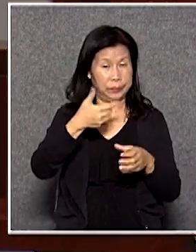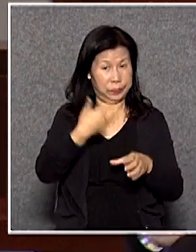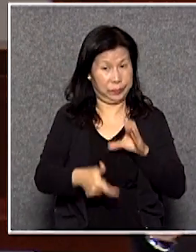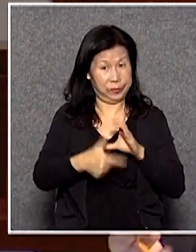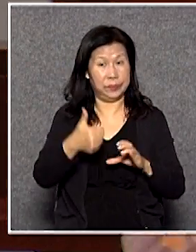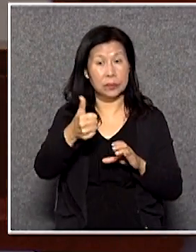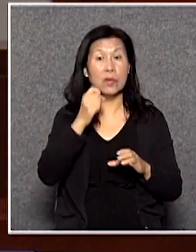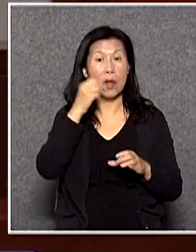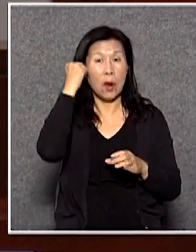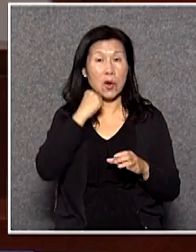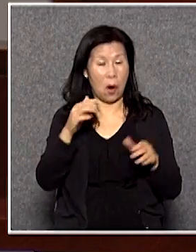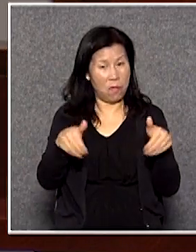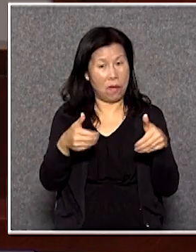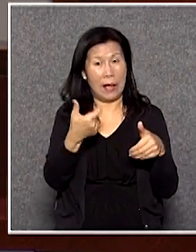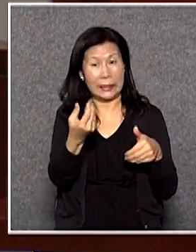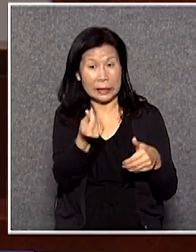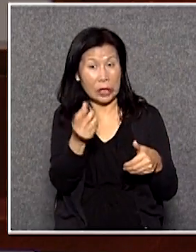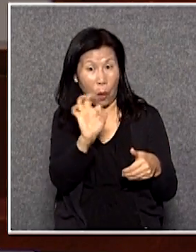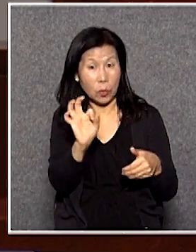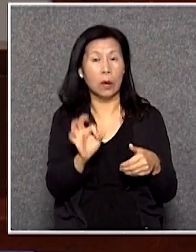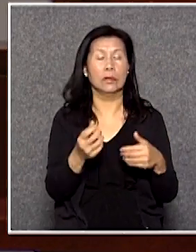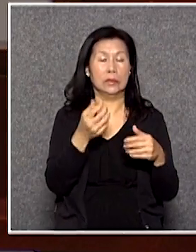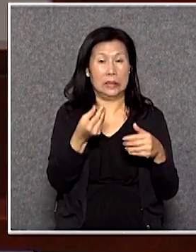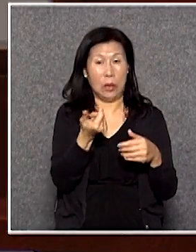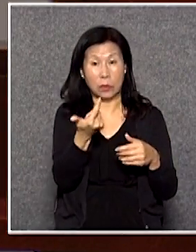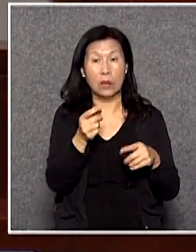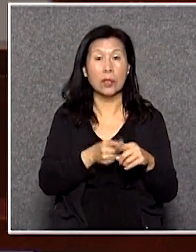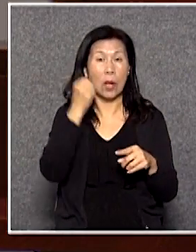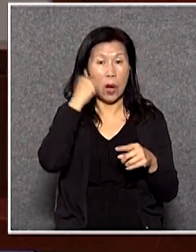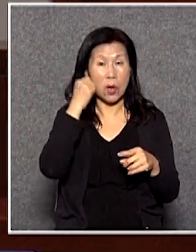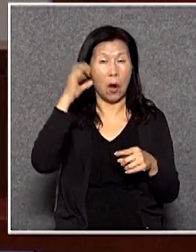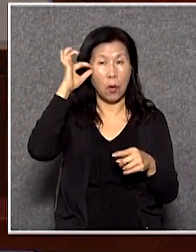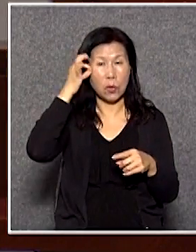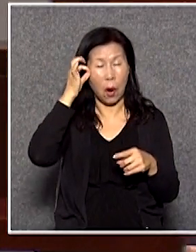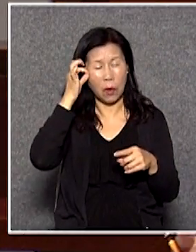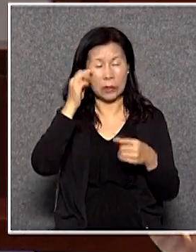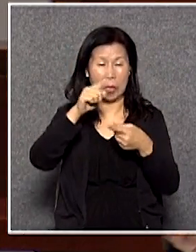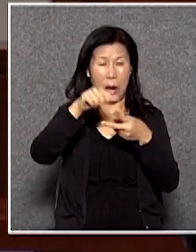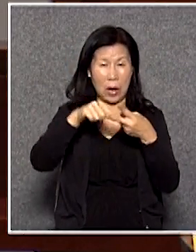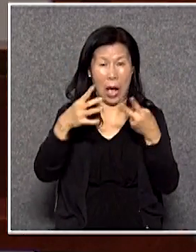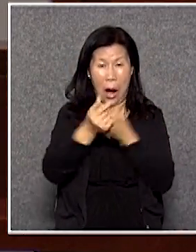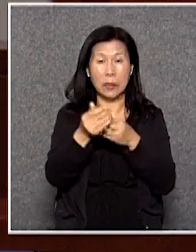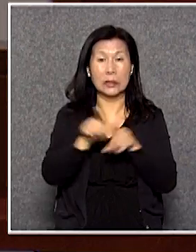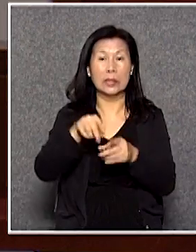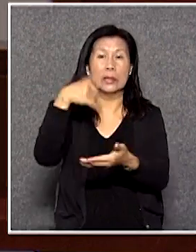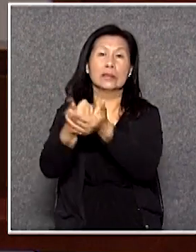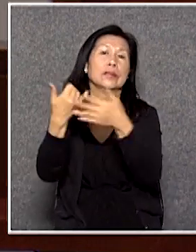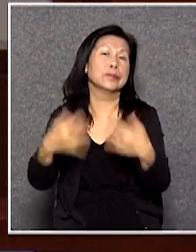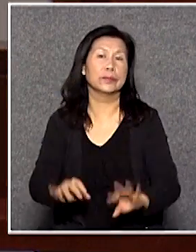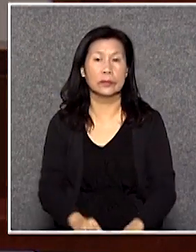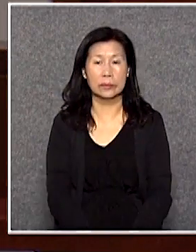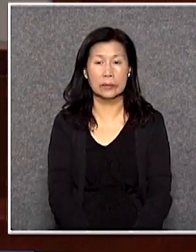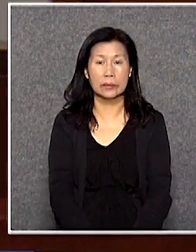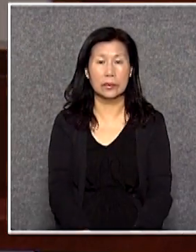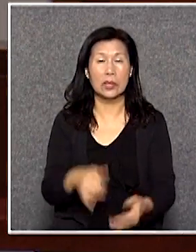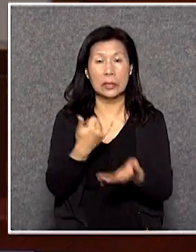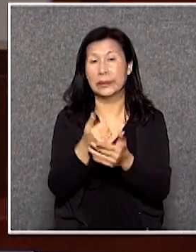老來大把錢當然沒有問題又老又窮很多人說不如死了他好過就是這樣而已但